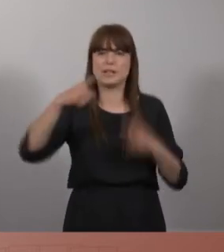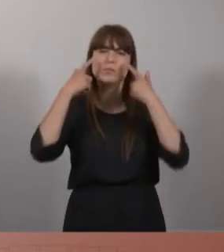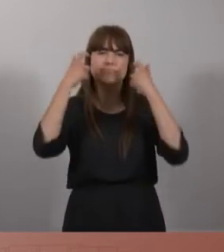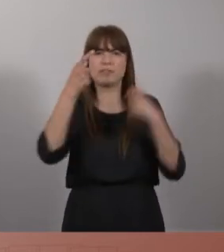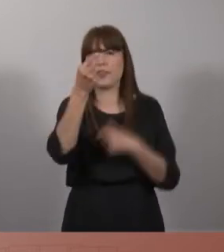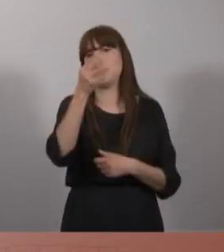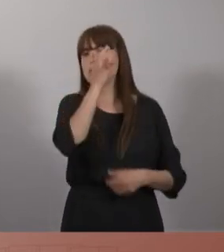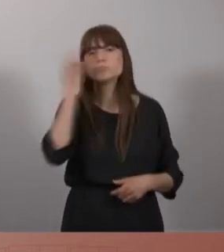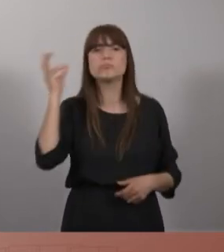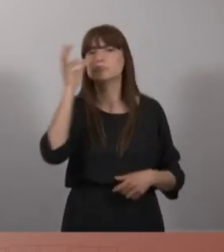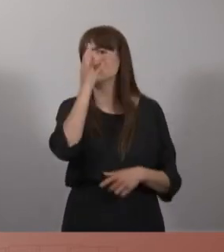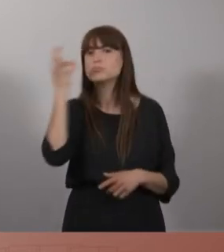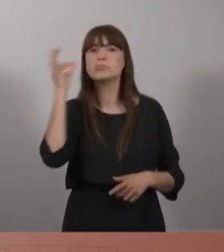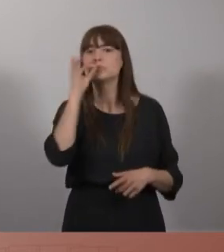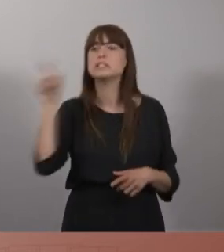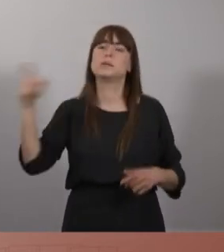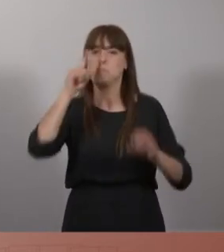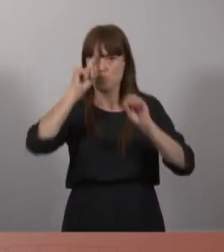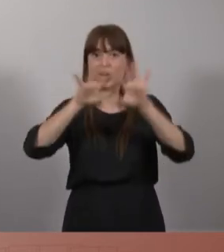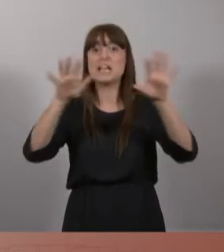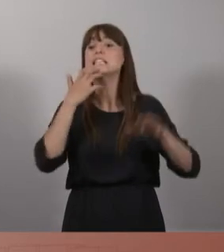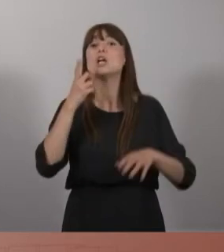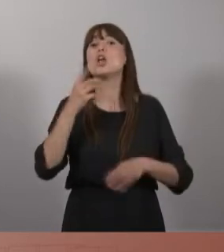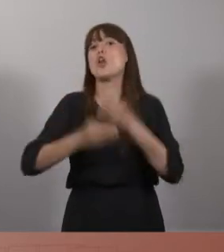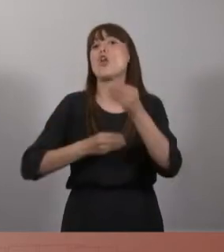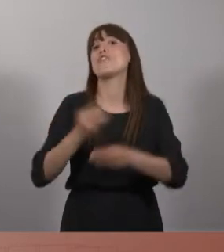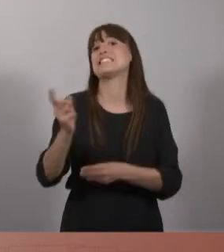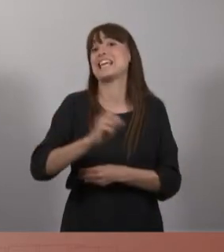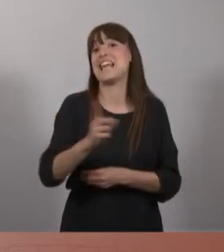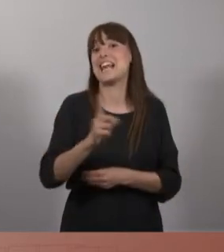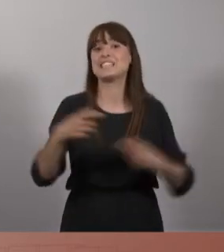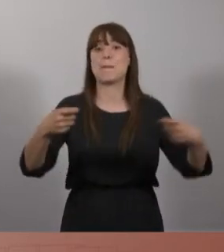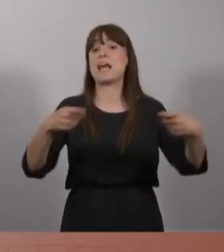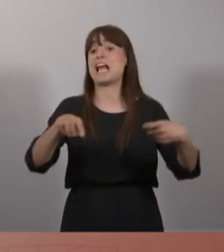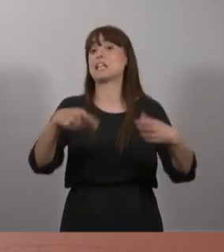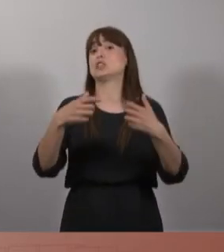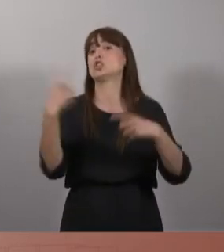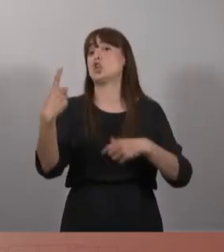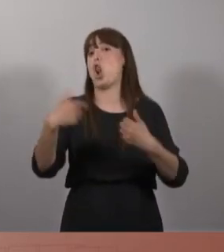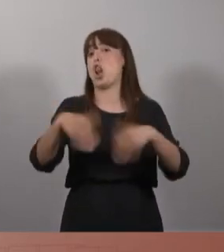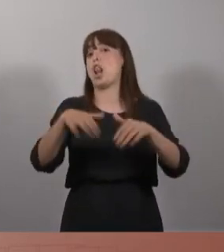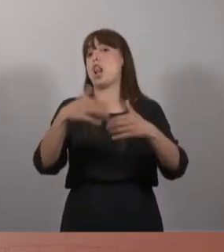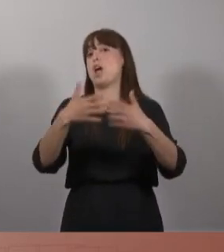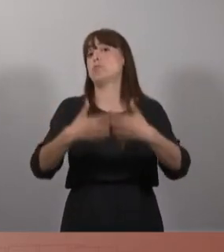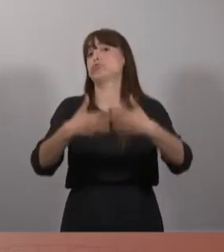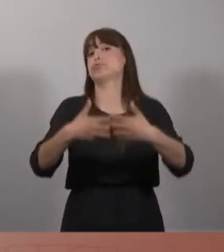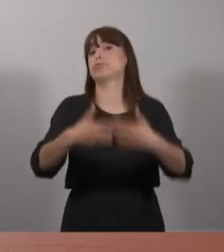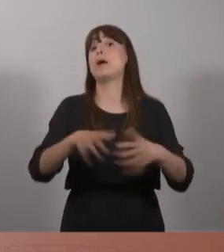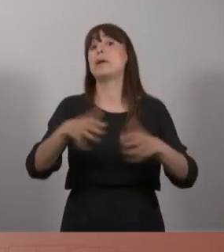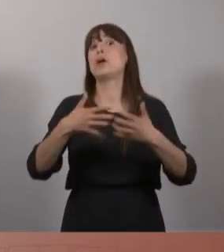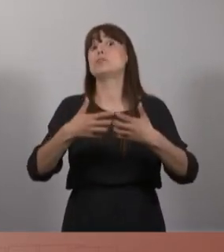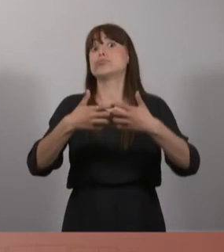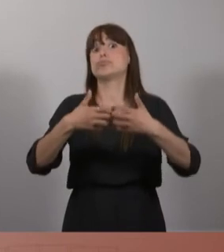que quan no es fa res, el mercat actua. I si el mercat actua, sempre és en benefici dels